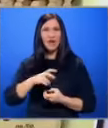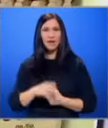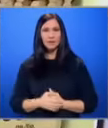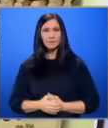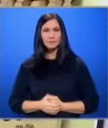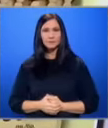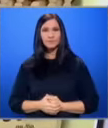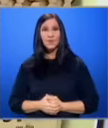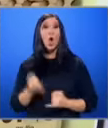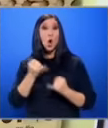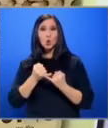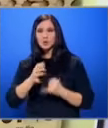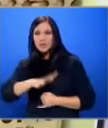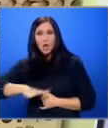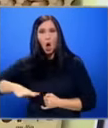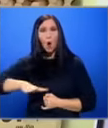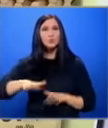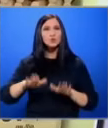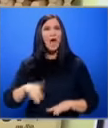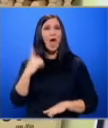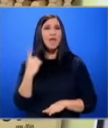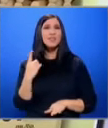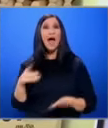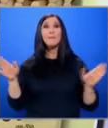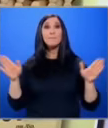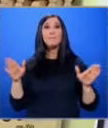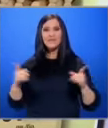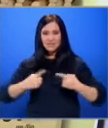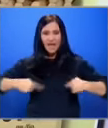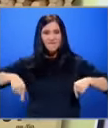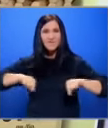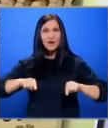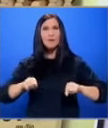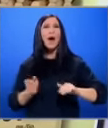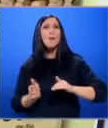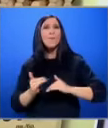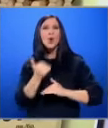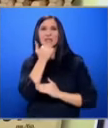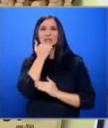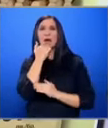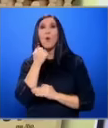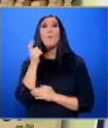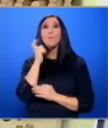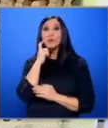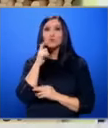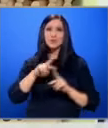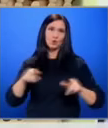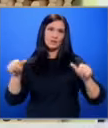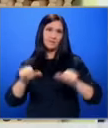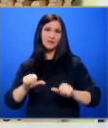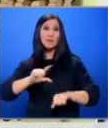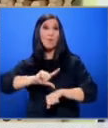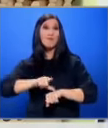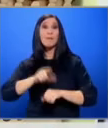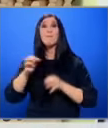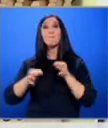В Русинска област е останала само една птицеферма в покрайнините на село Бъзовец Останалите са фалирали по време на